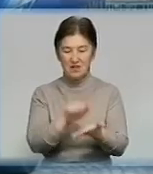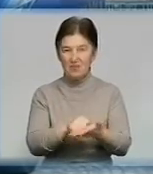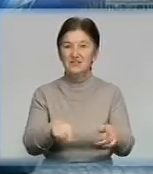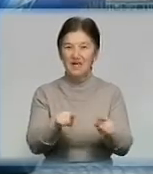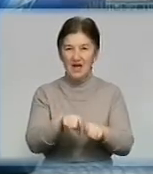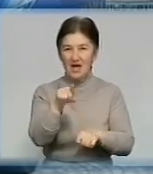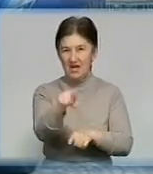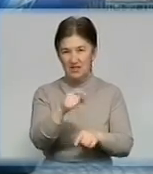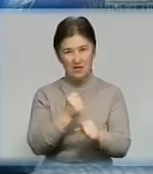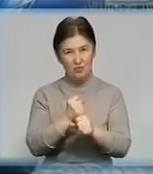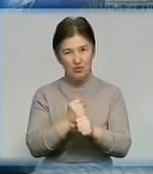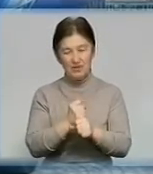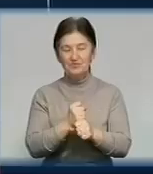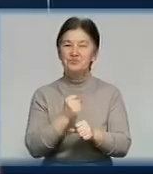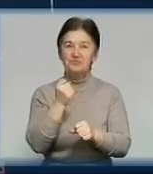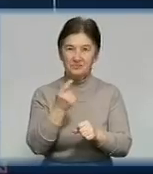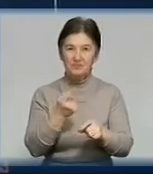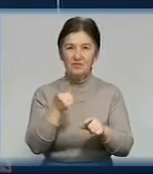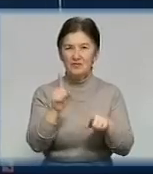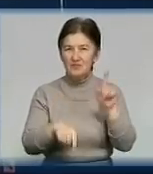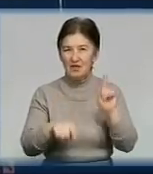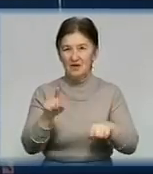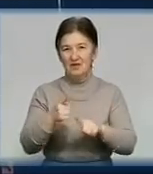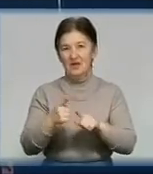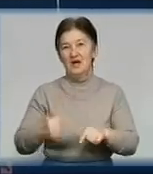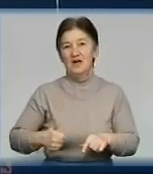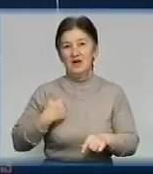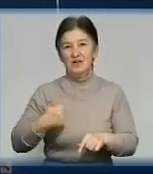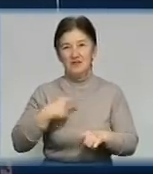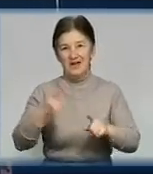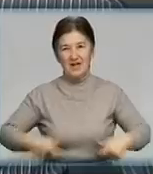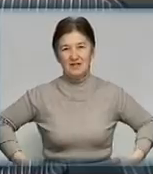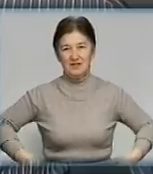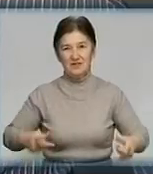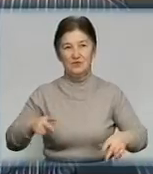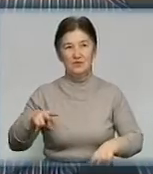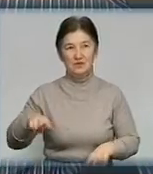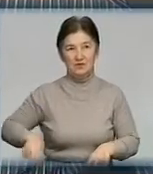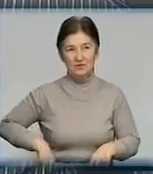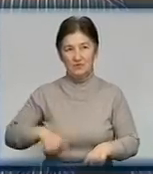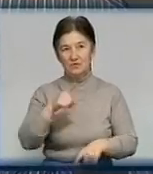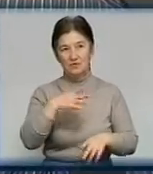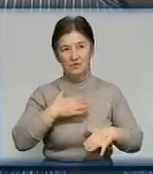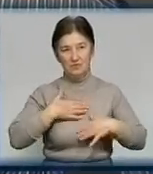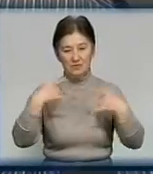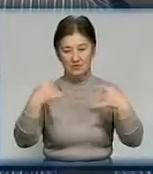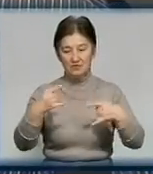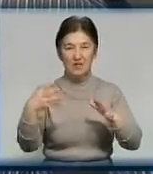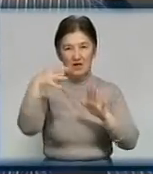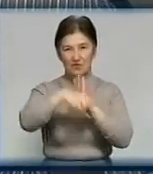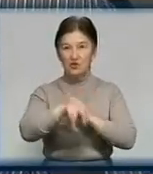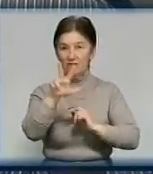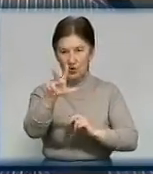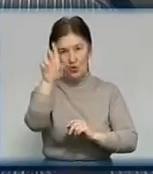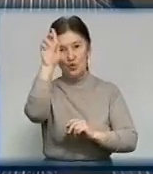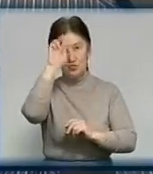технічне оснащення – рідкість серед державних телекомпаній, хвалиться генеральний директор каналу Кіровоград. Я радий, що наша телекомпанія вийшла в число трьох державних,